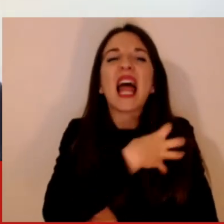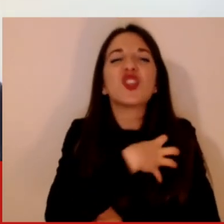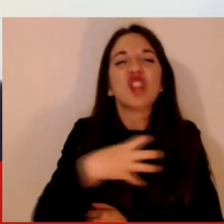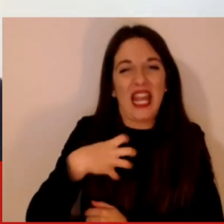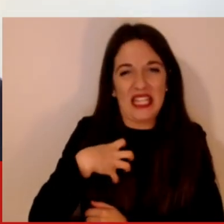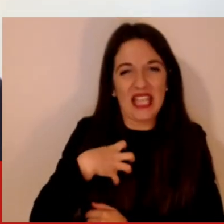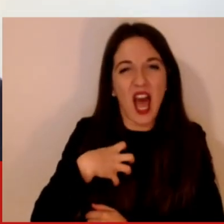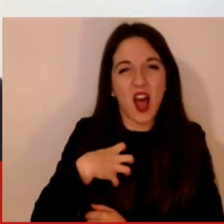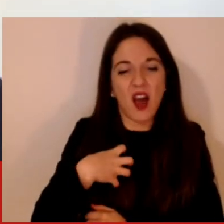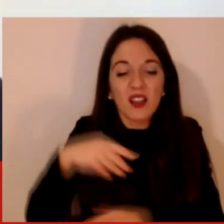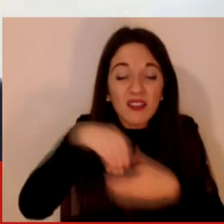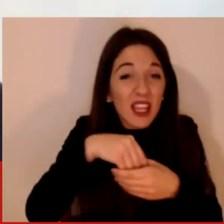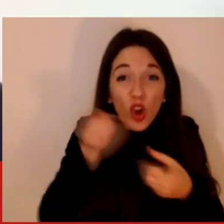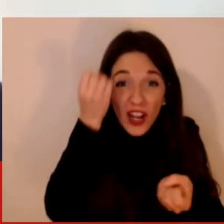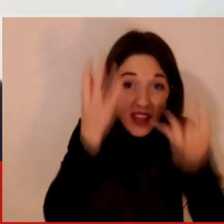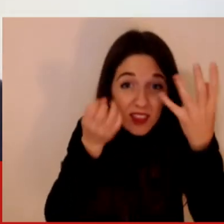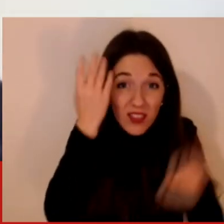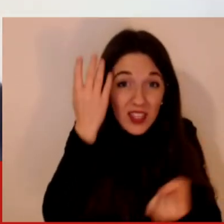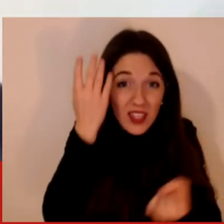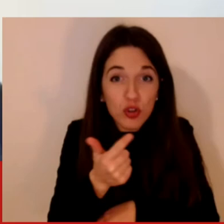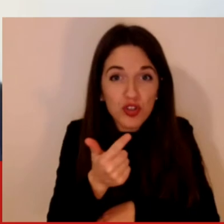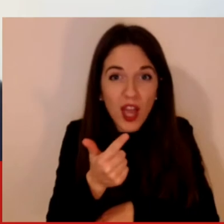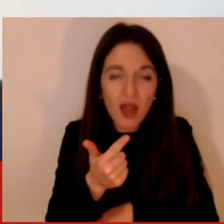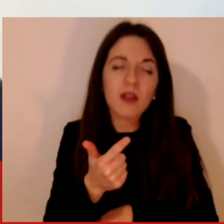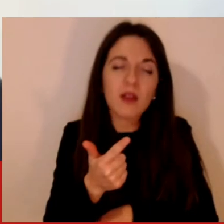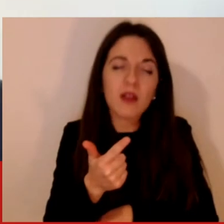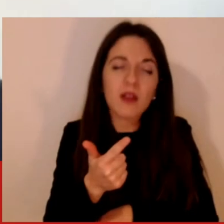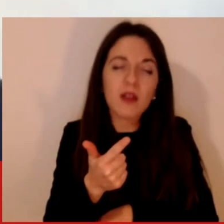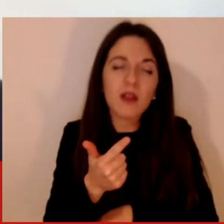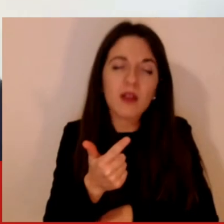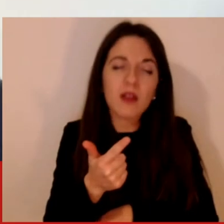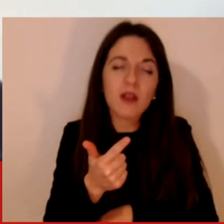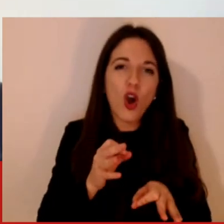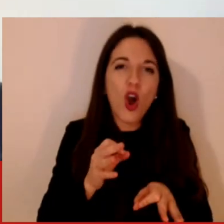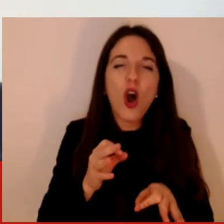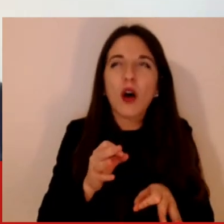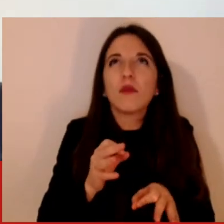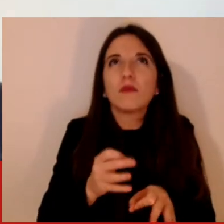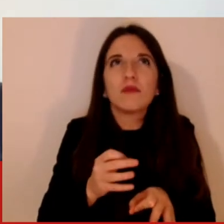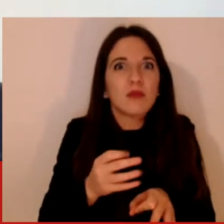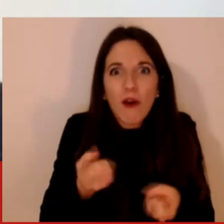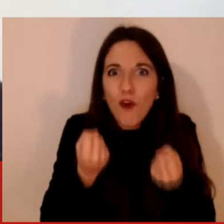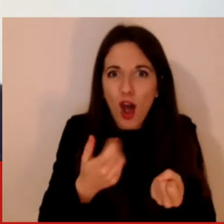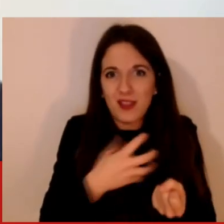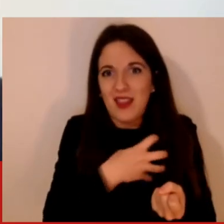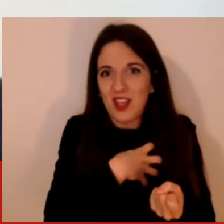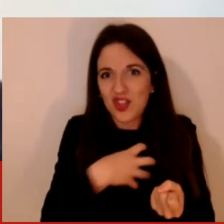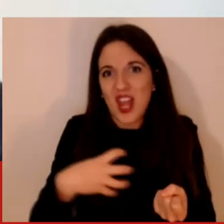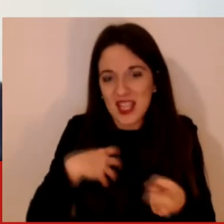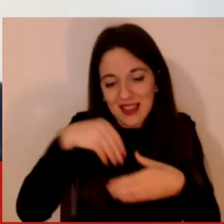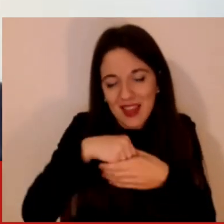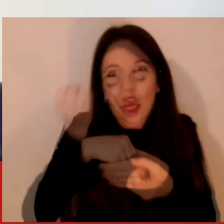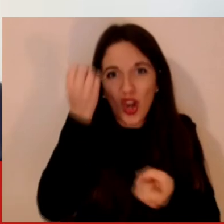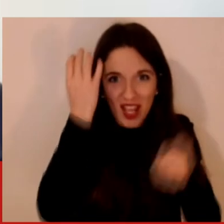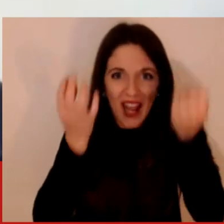creatività. realtà è uno dei pezzi creativi più forti e tutto quello che noi possiamo adesso fare con le tecnologie vive di processi